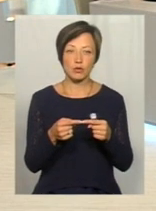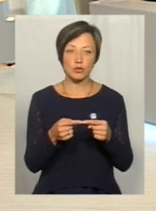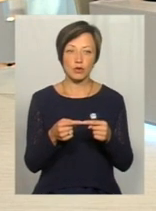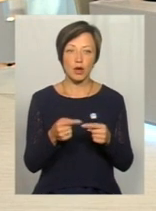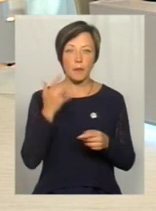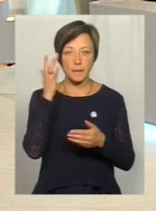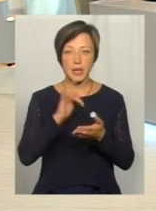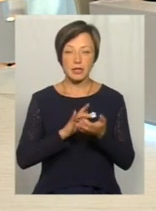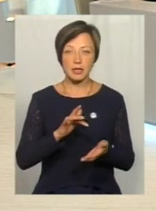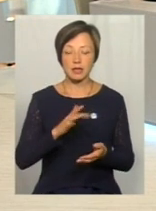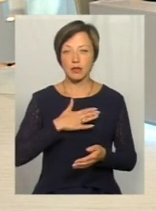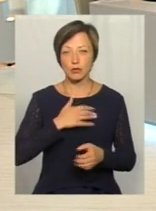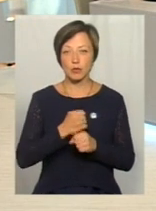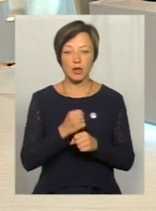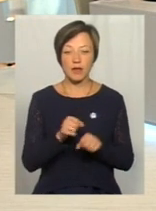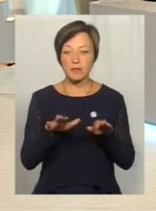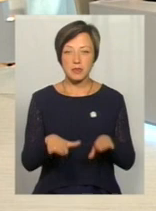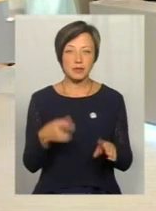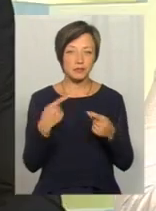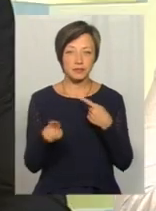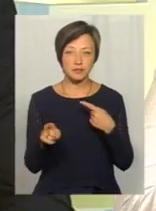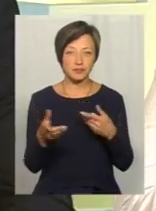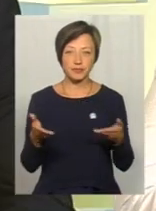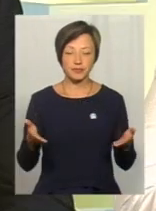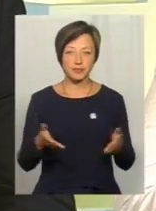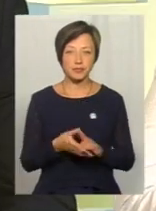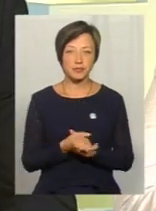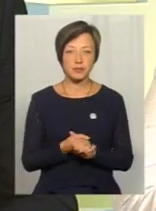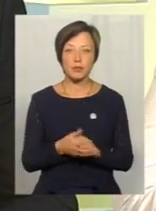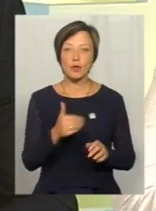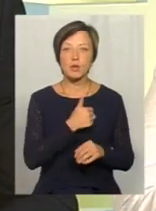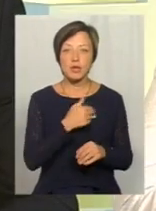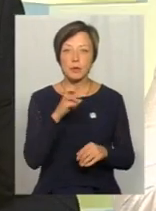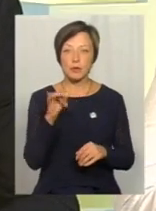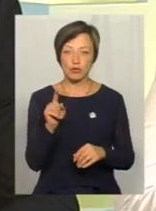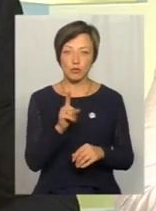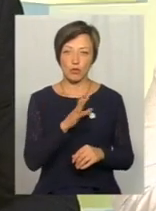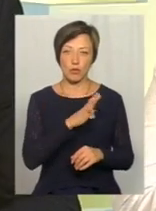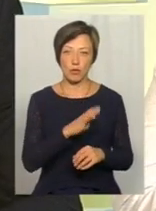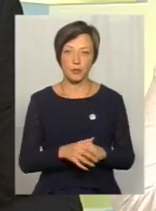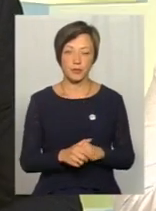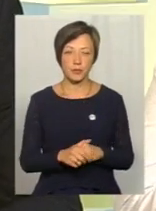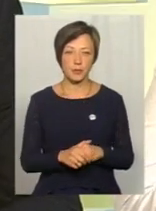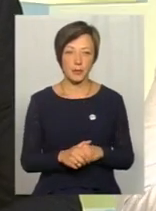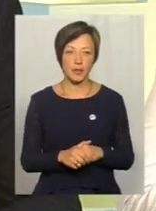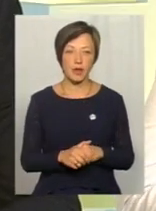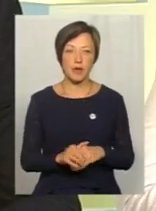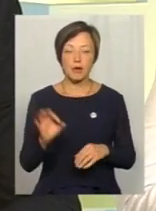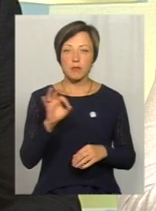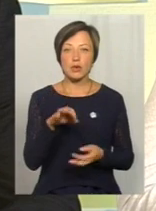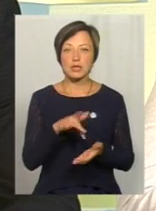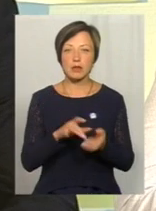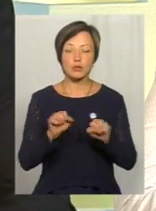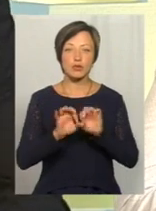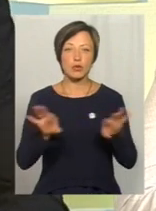центру, і вони знаходяться не в тому місці, який би ми хотіли, щоб було. Стосовно центру можу